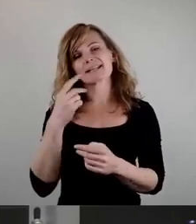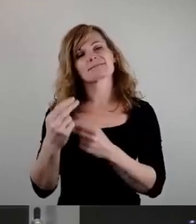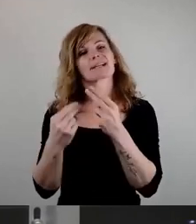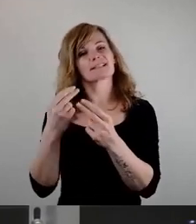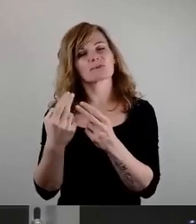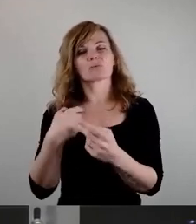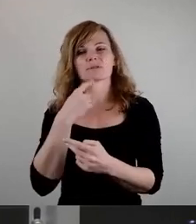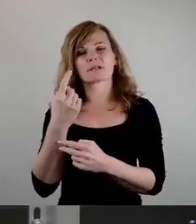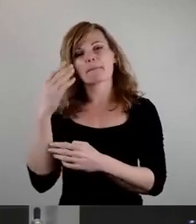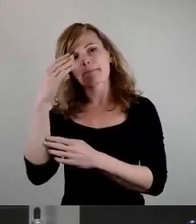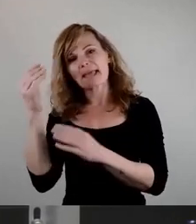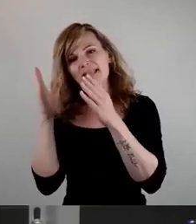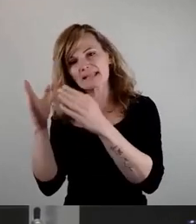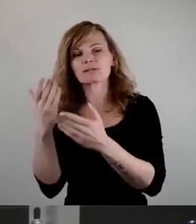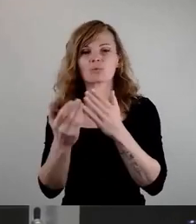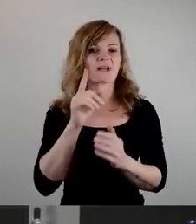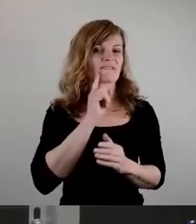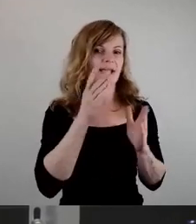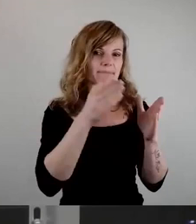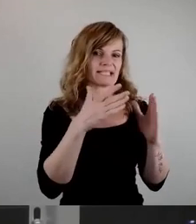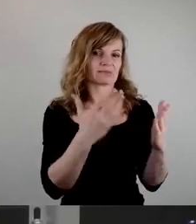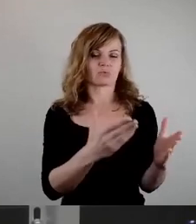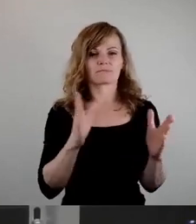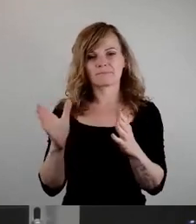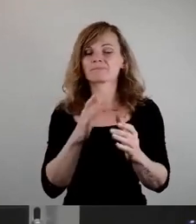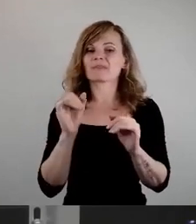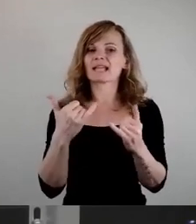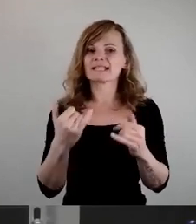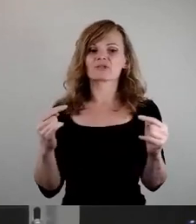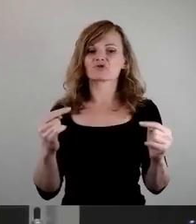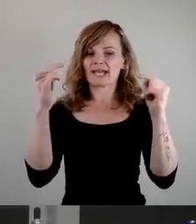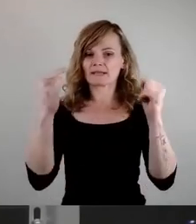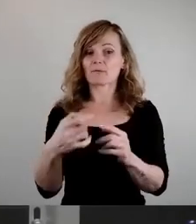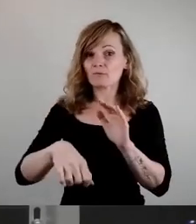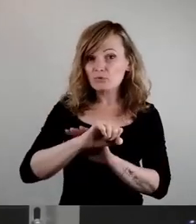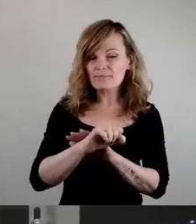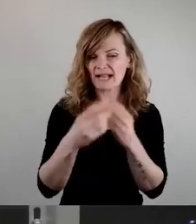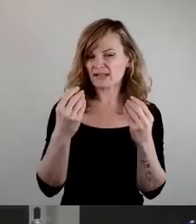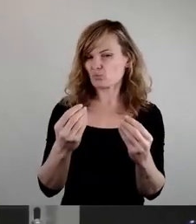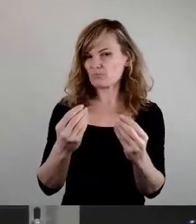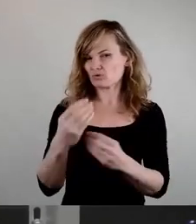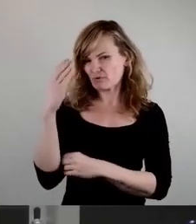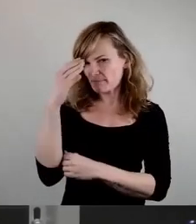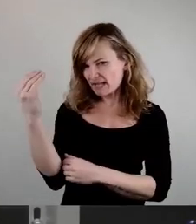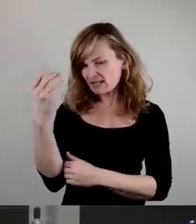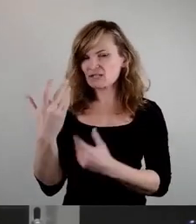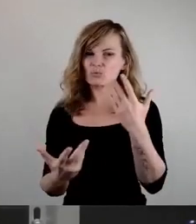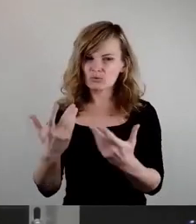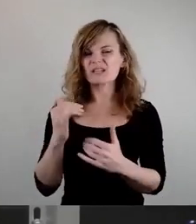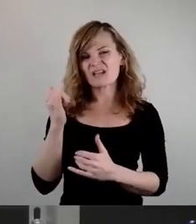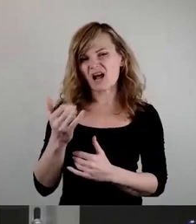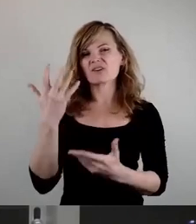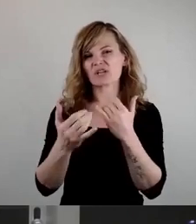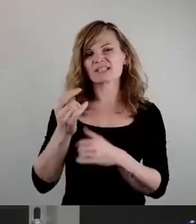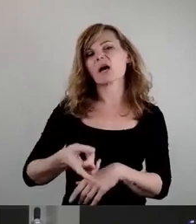oder weiblich angesehen wird. Jetzt kann man sich trefflich streiten, ob Fußball männlich konnotiert ist. Das wahrscheinlich, wenn man in letzten 100